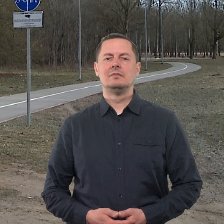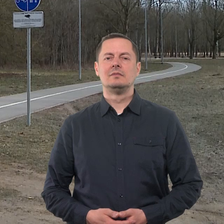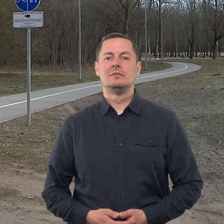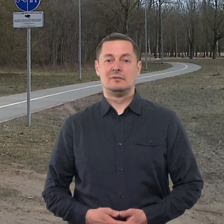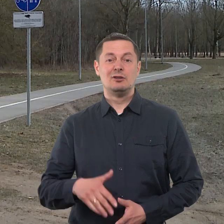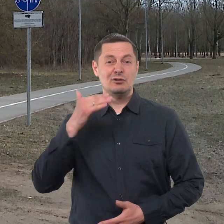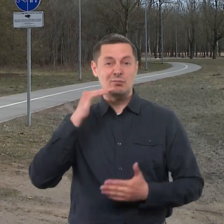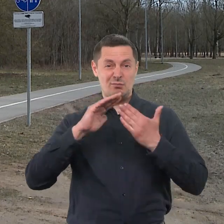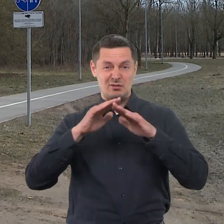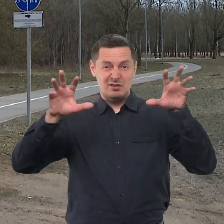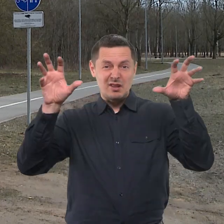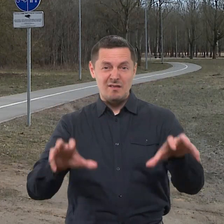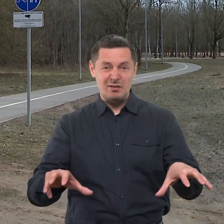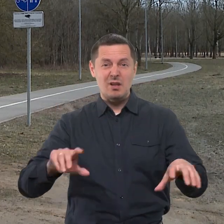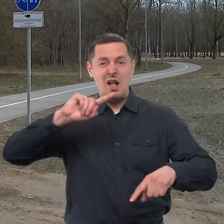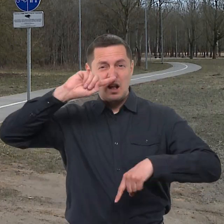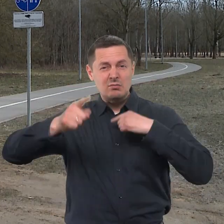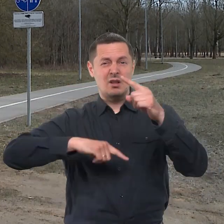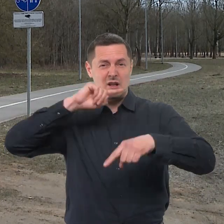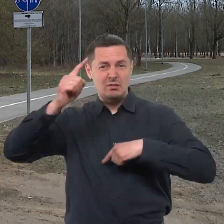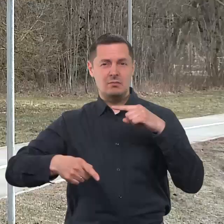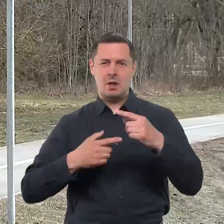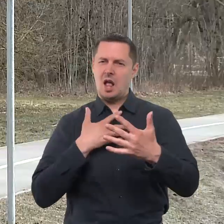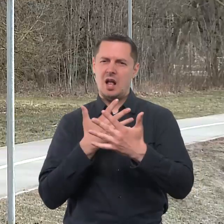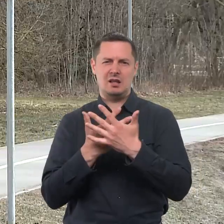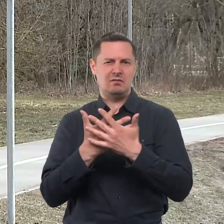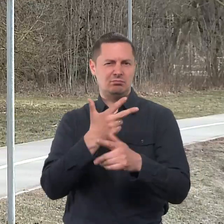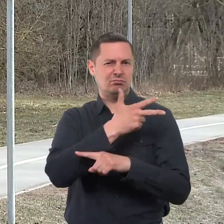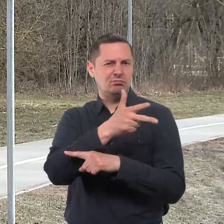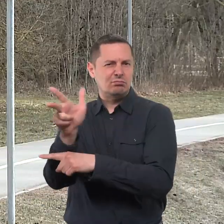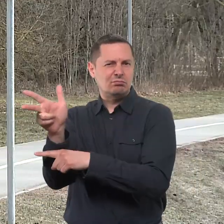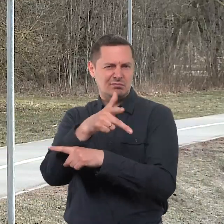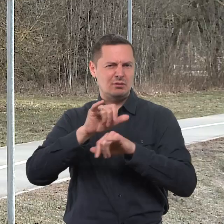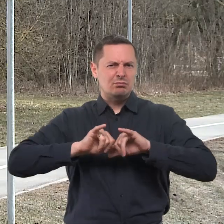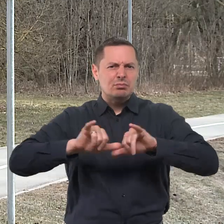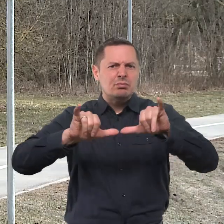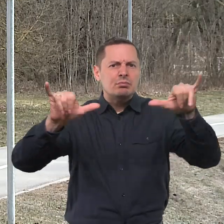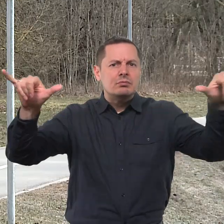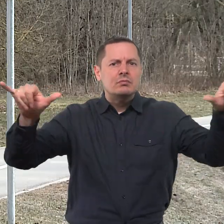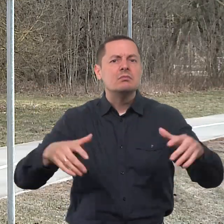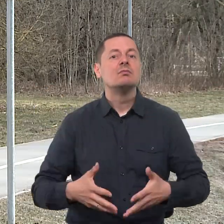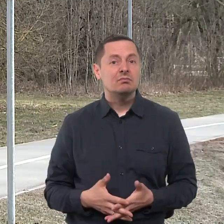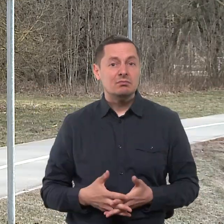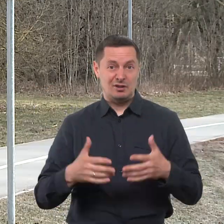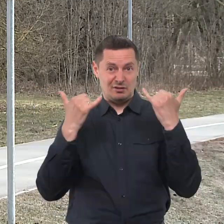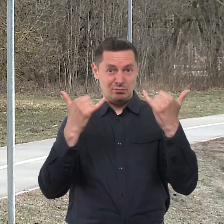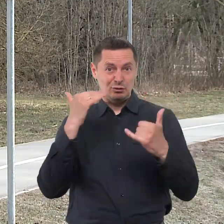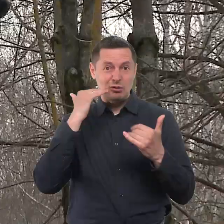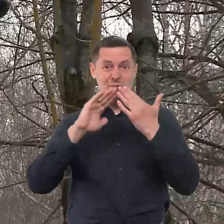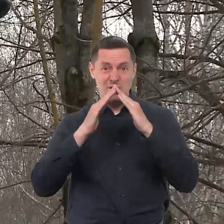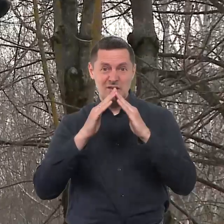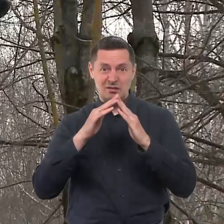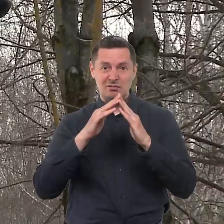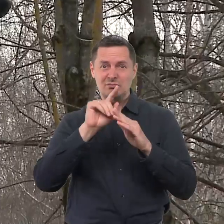Šiulių miesto savivaldybė kiekvienais metais intensyviai vykdo vaizdo stebėjimo kamerų plėtra. Šiuo metu įvairiuose Šiulių miesto